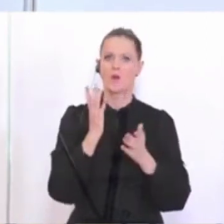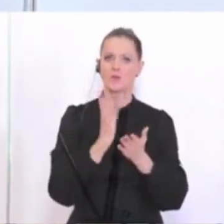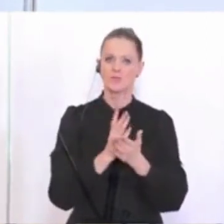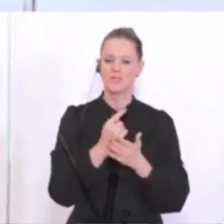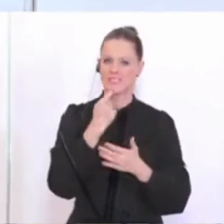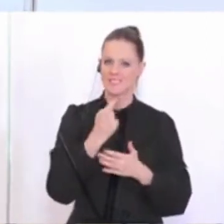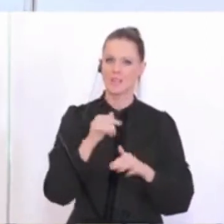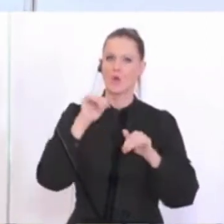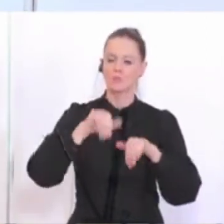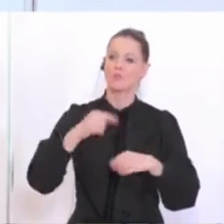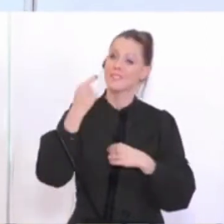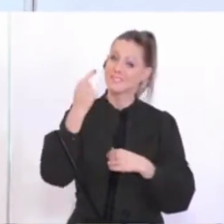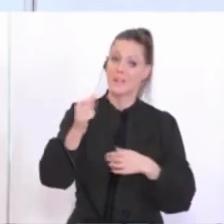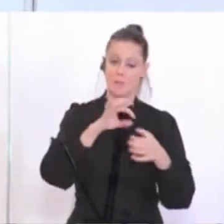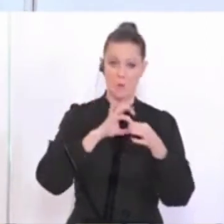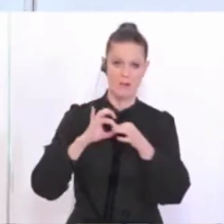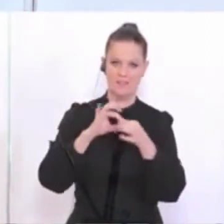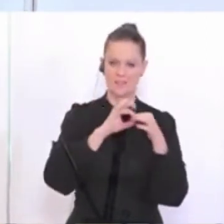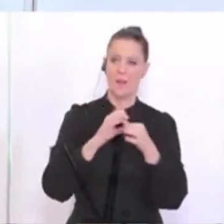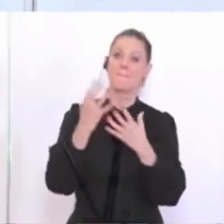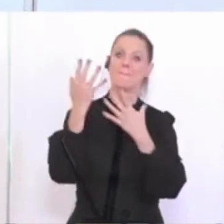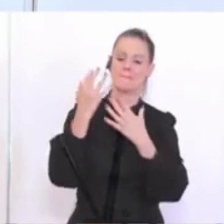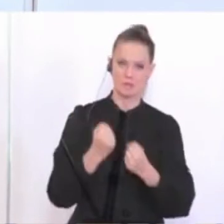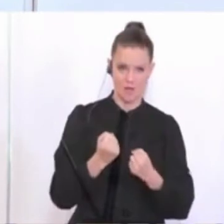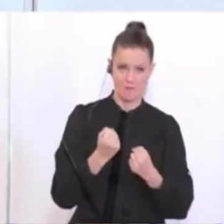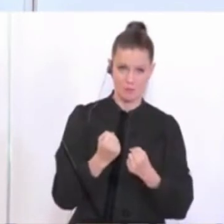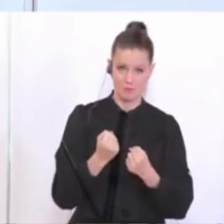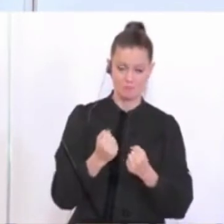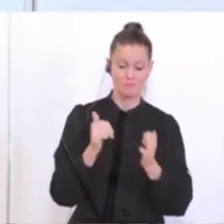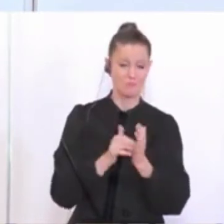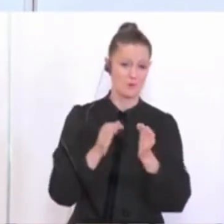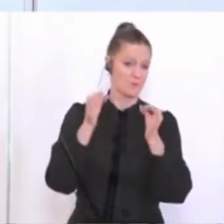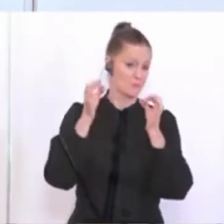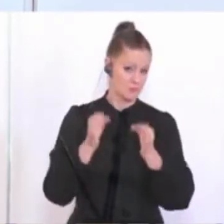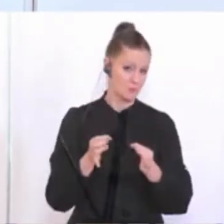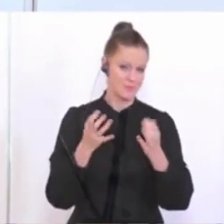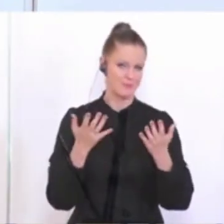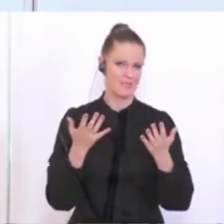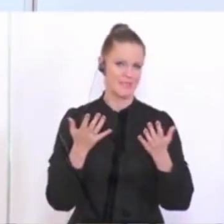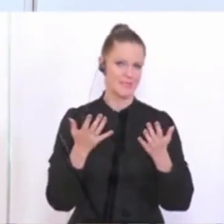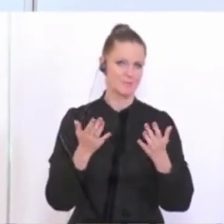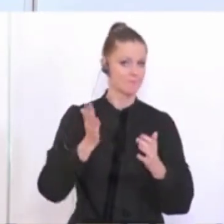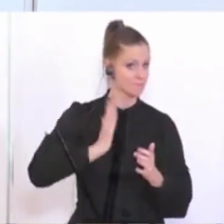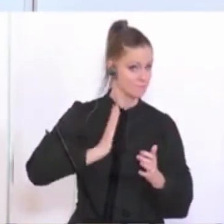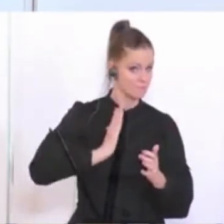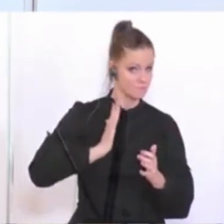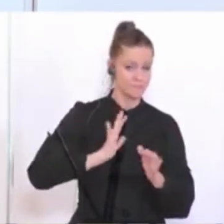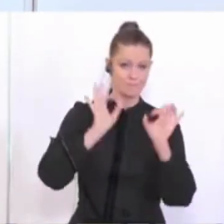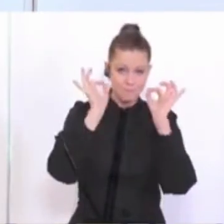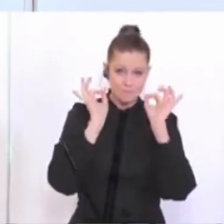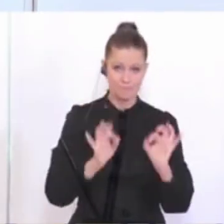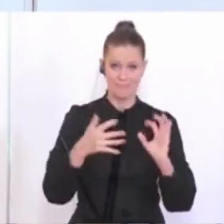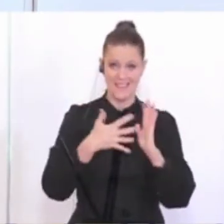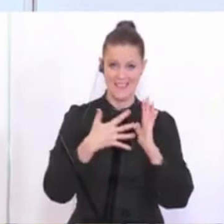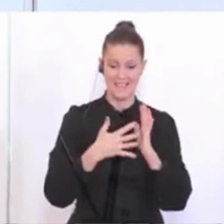selber organisieren. Das ist eine ganze Kette. Die Beschaffung, das braucht eine bestimmte quasi Seriosität oder bestimmte